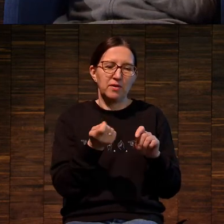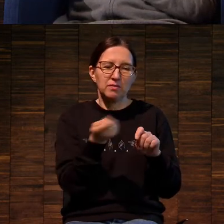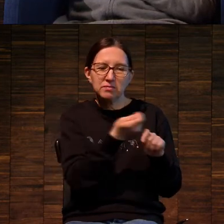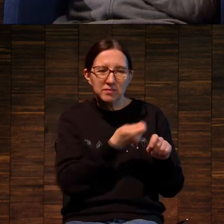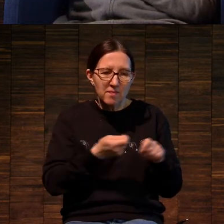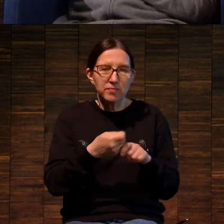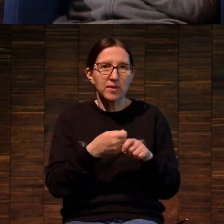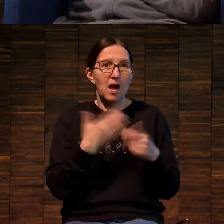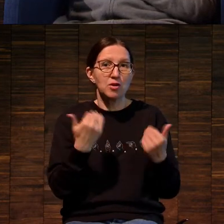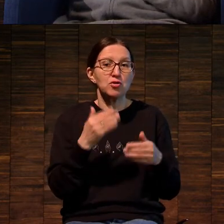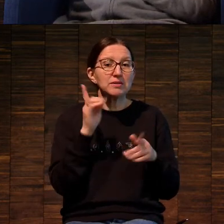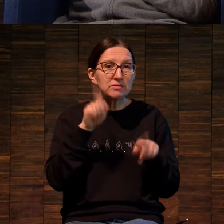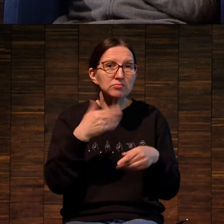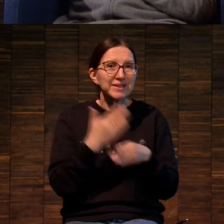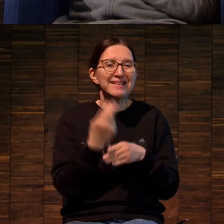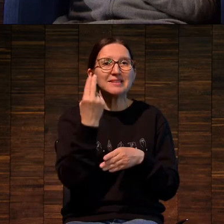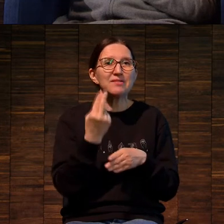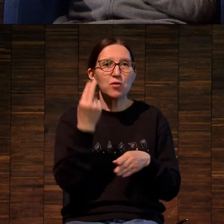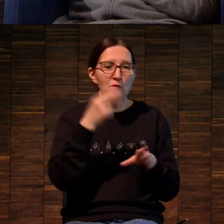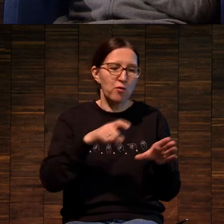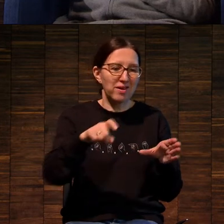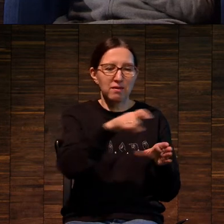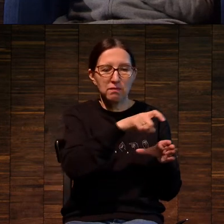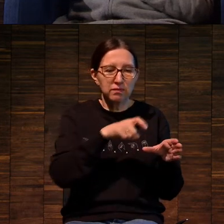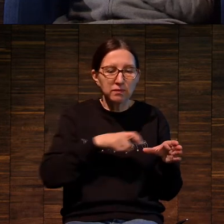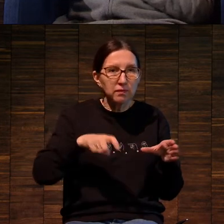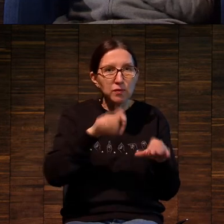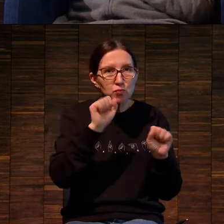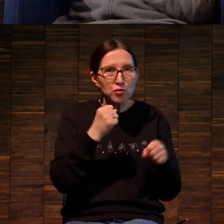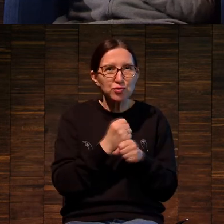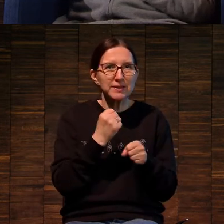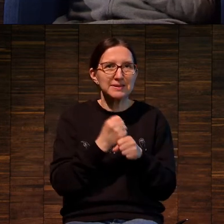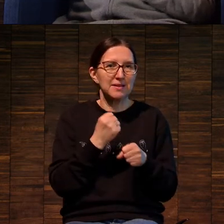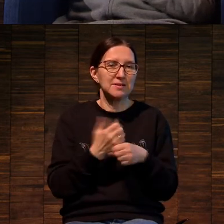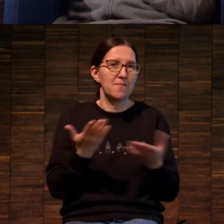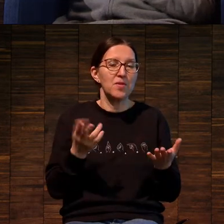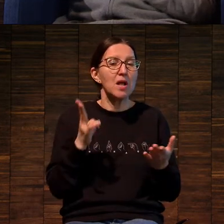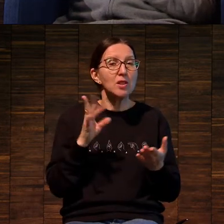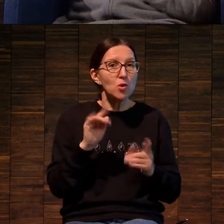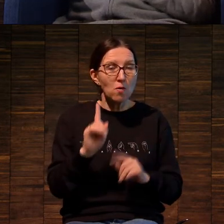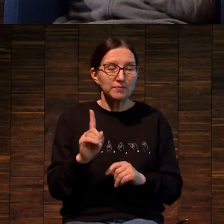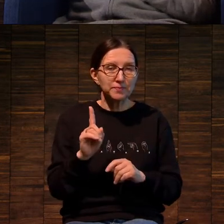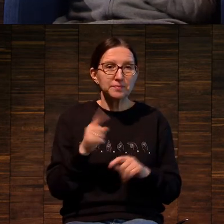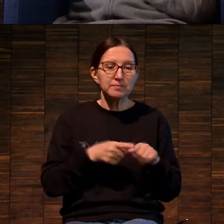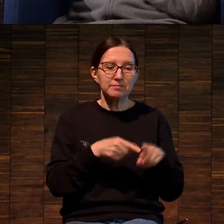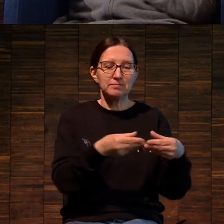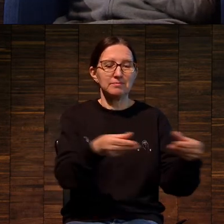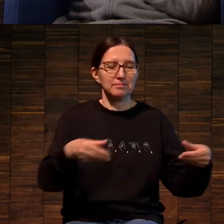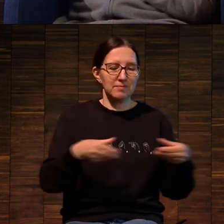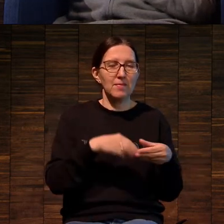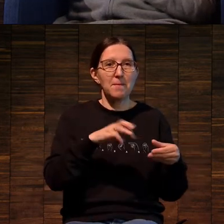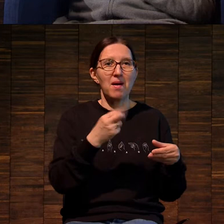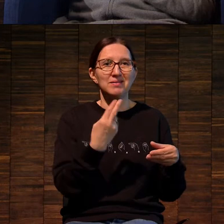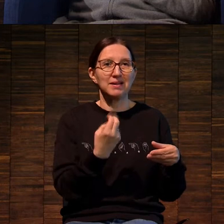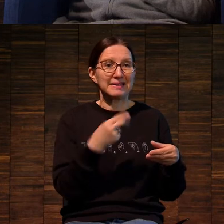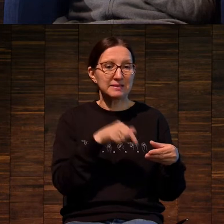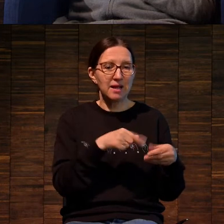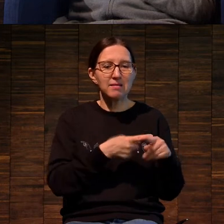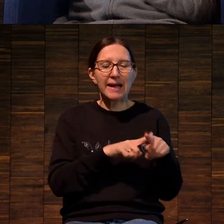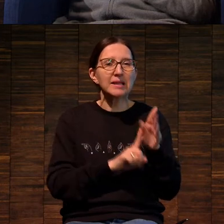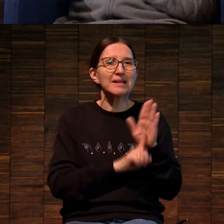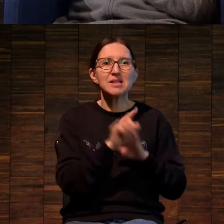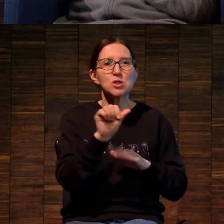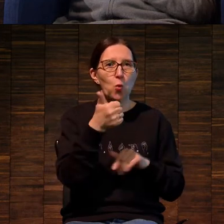помощи цифровых всевозможных решений. Но, опять-таки, матрица для нас — это